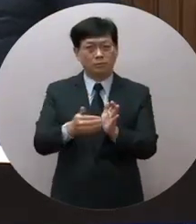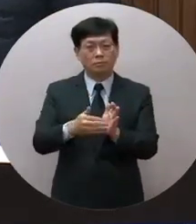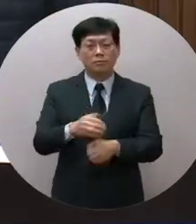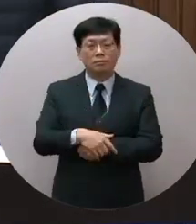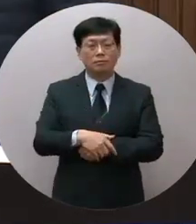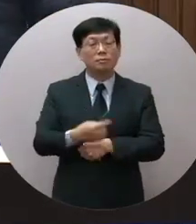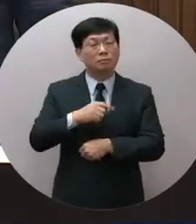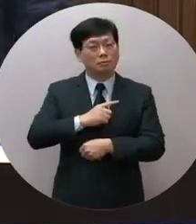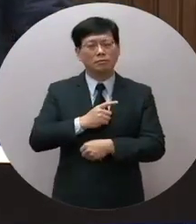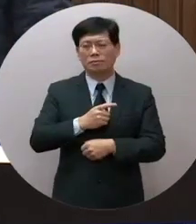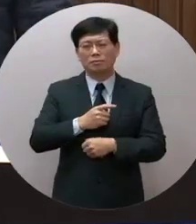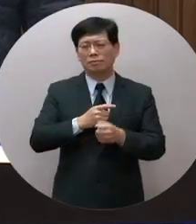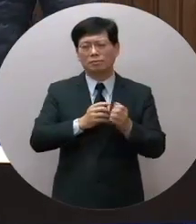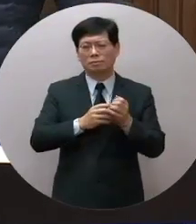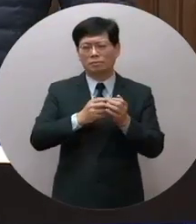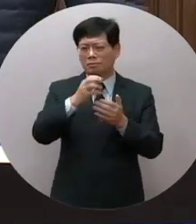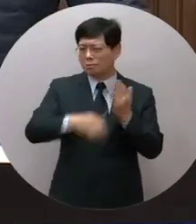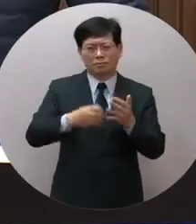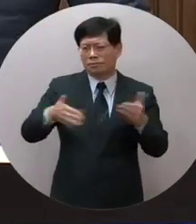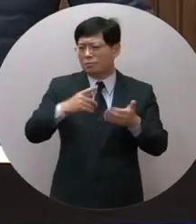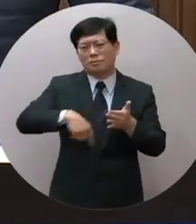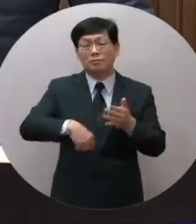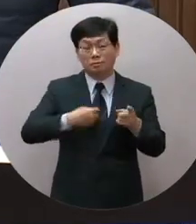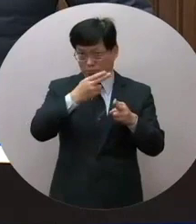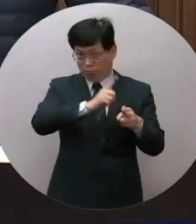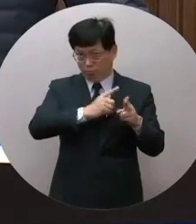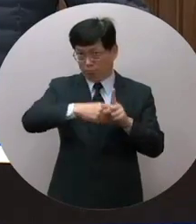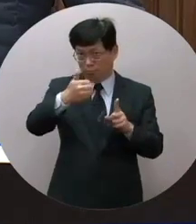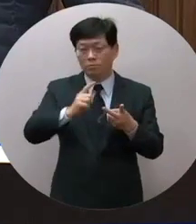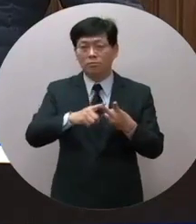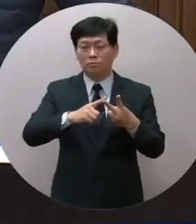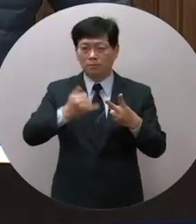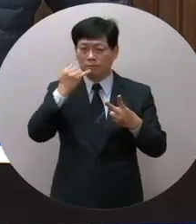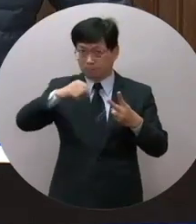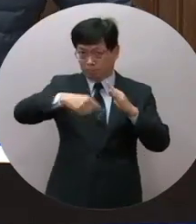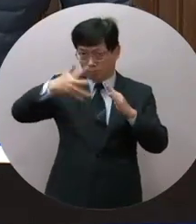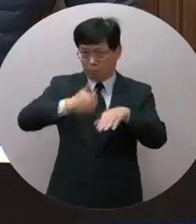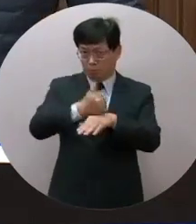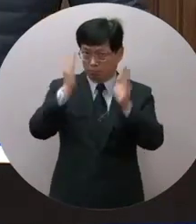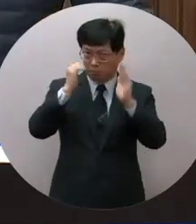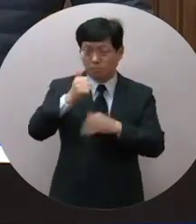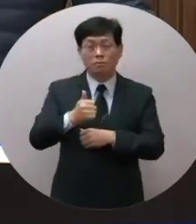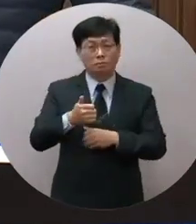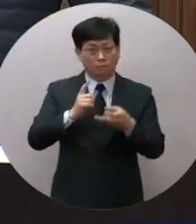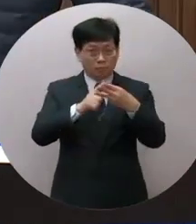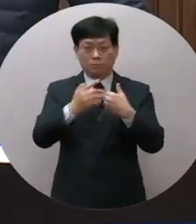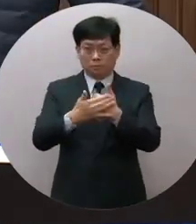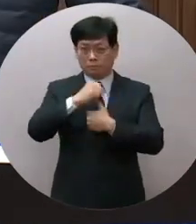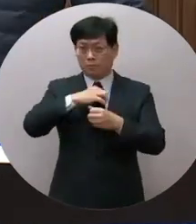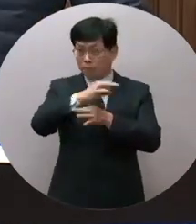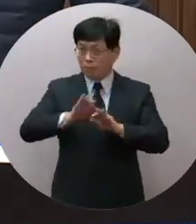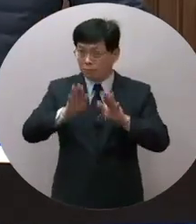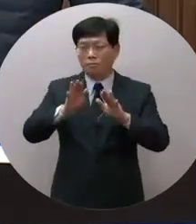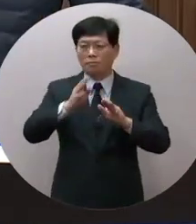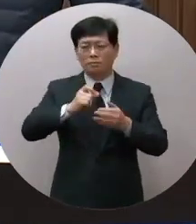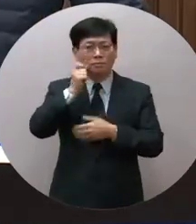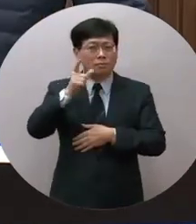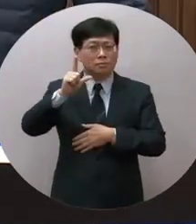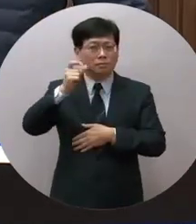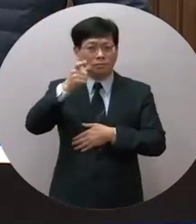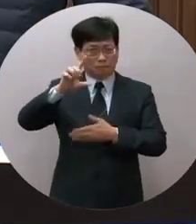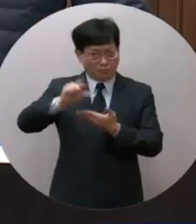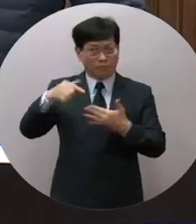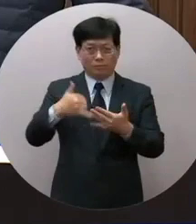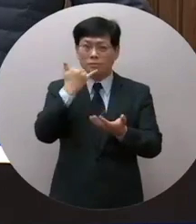進來所以我要求很簡單我相信院長的執行力我也相信院長希望把這個院長做好最重要的是把台灣經濟做好尤其改善低薪